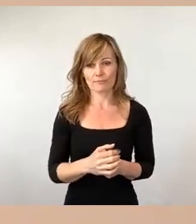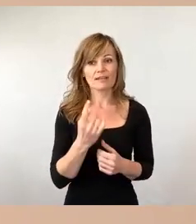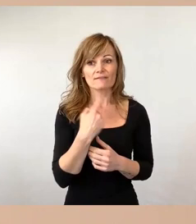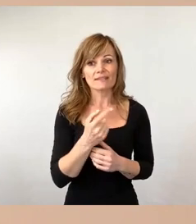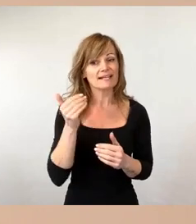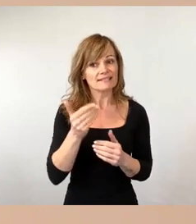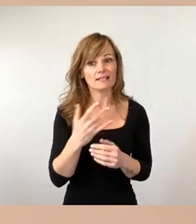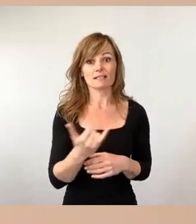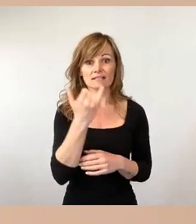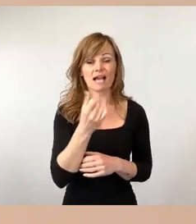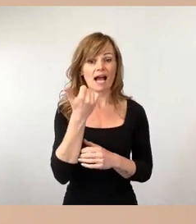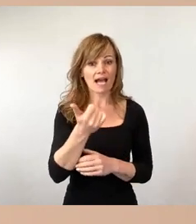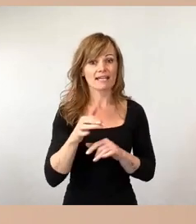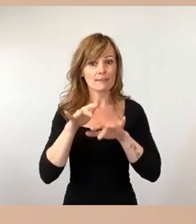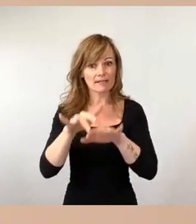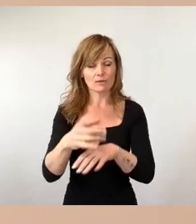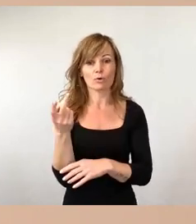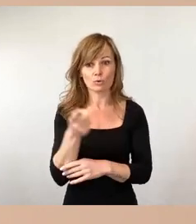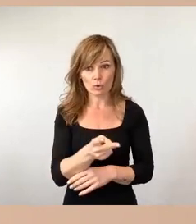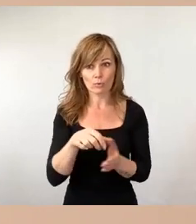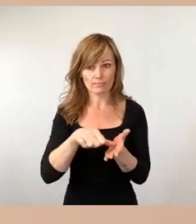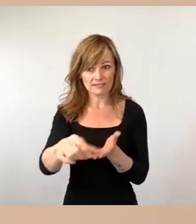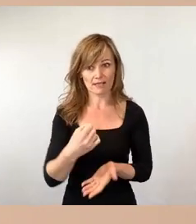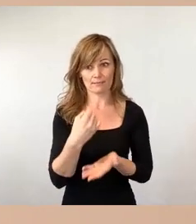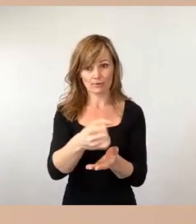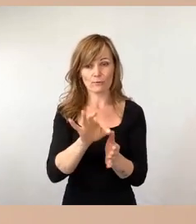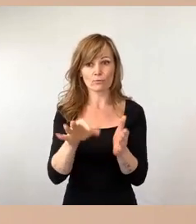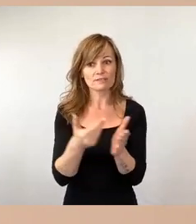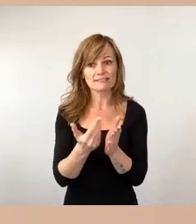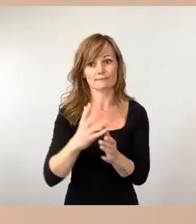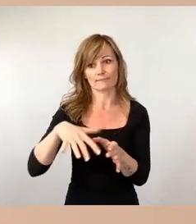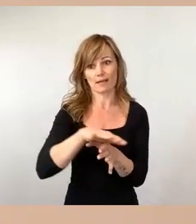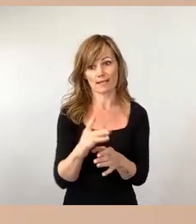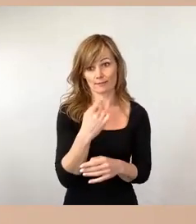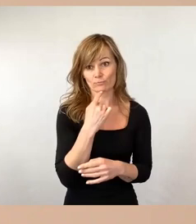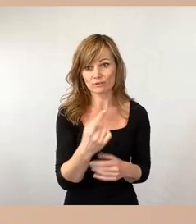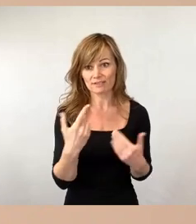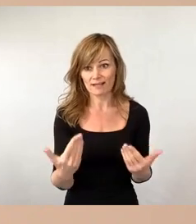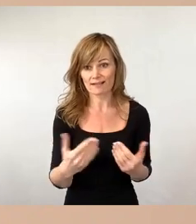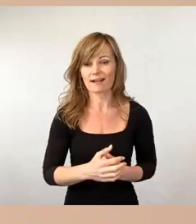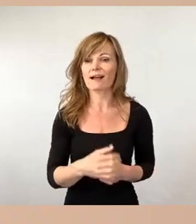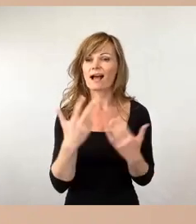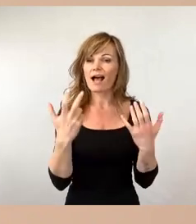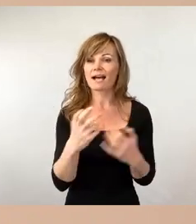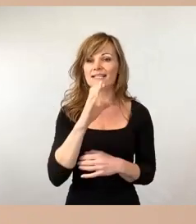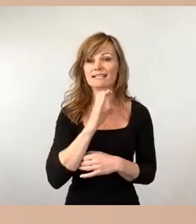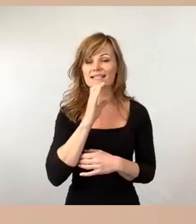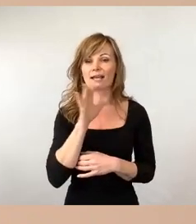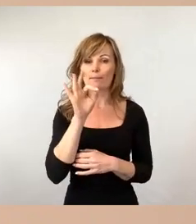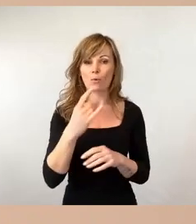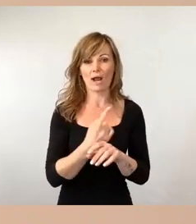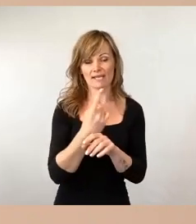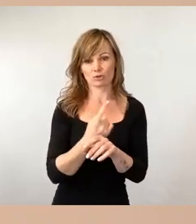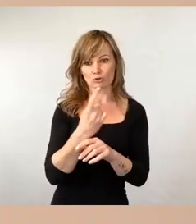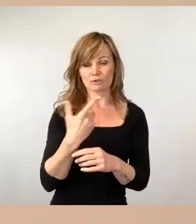Euro in diesem Bereich, auch das sei an dieser Stelle gesagt, weil die 80 Cent pro Stunde, die ein Mensch für